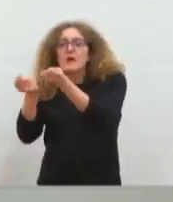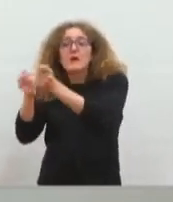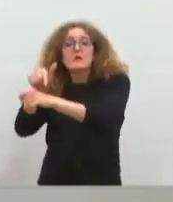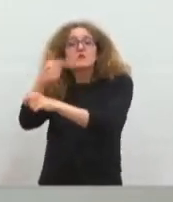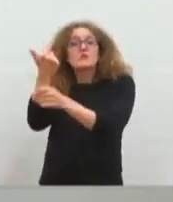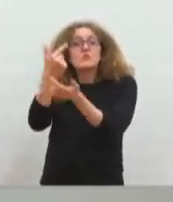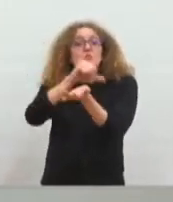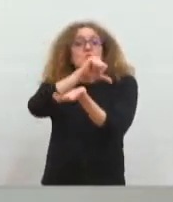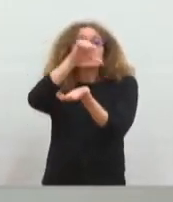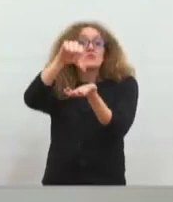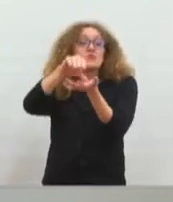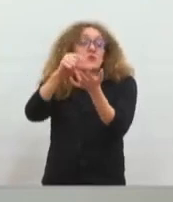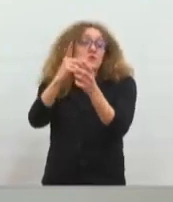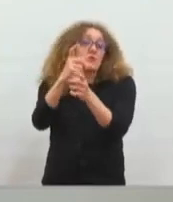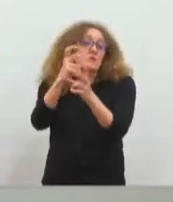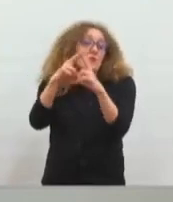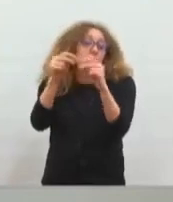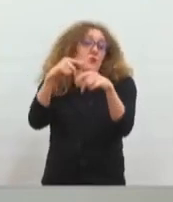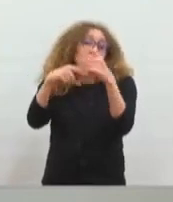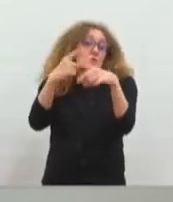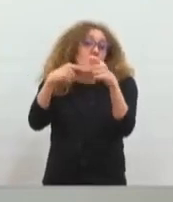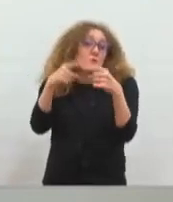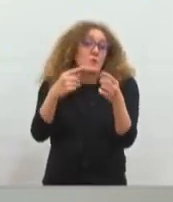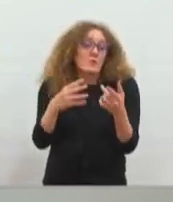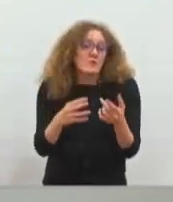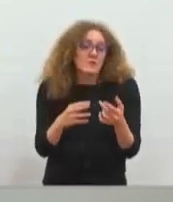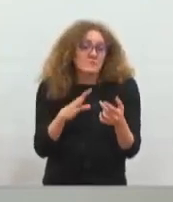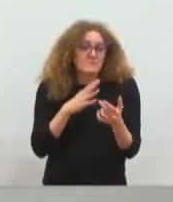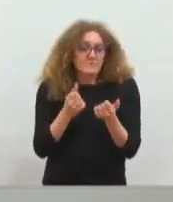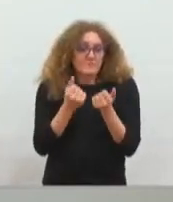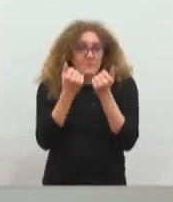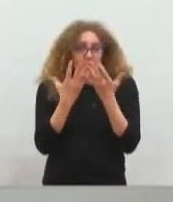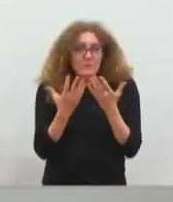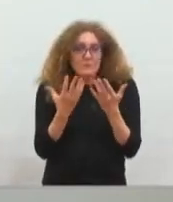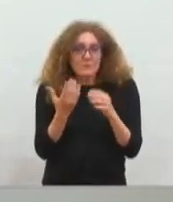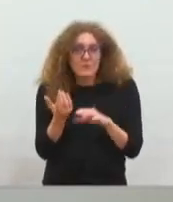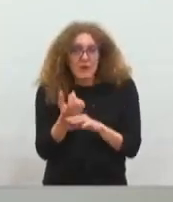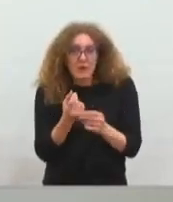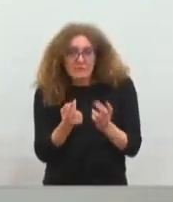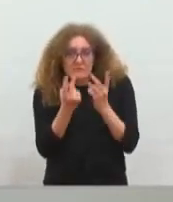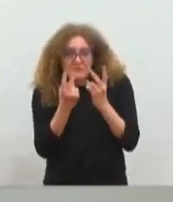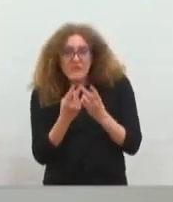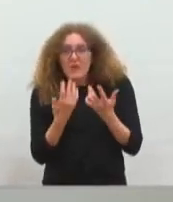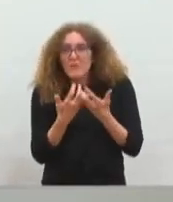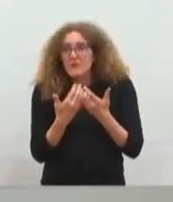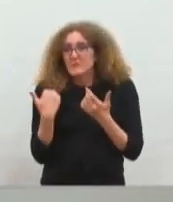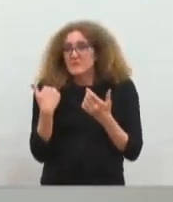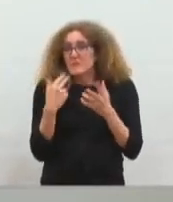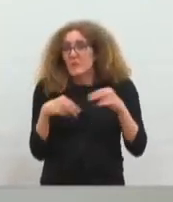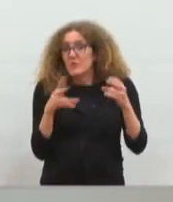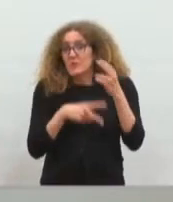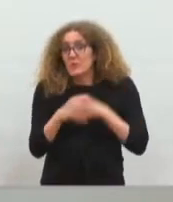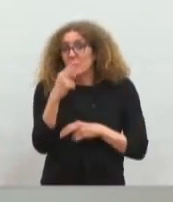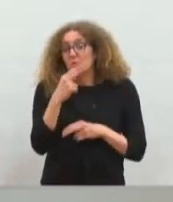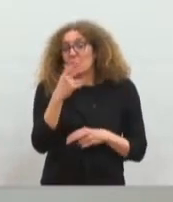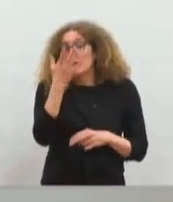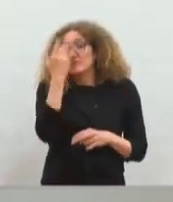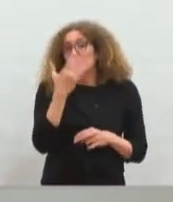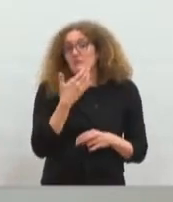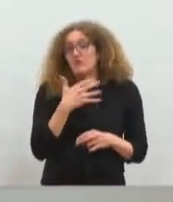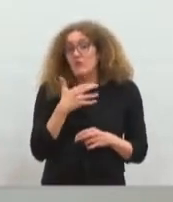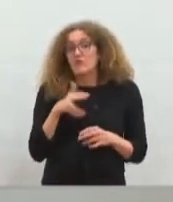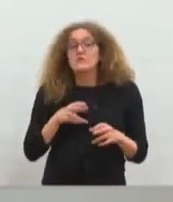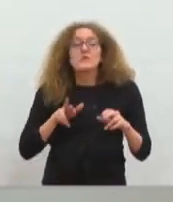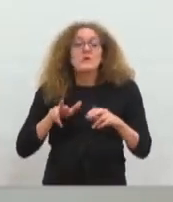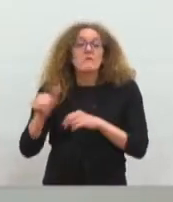d'épuration, dont certains sont des petits joyaux, on vient d'inaugurer celle de Saint-Georges-d'Orque, nous allons bientôt inaugurer celle de Murviel,